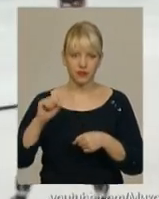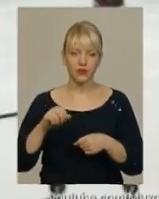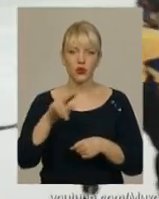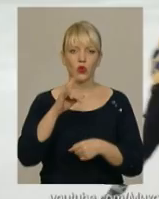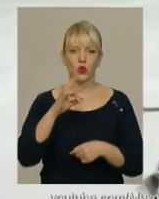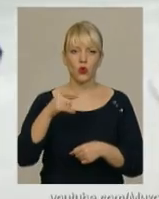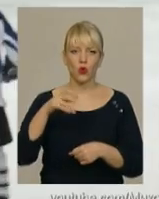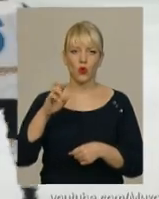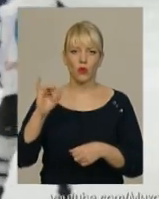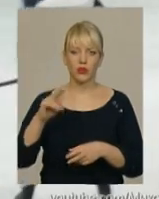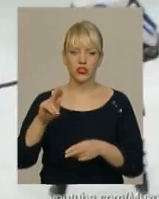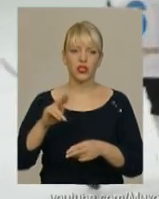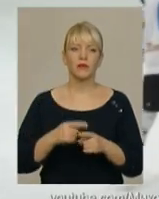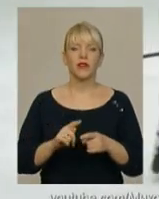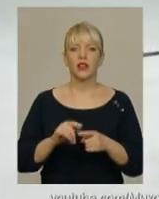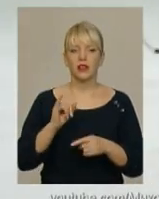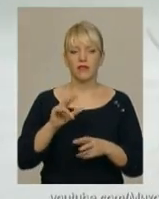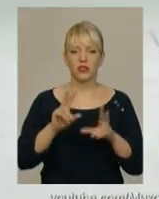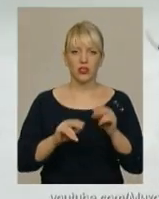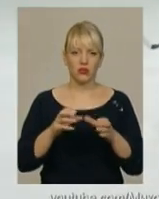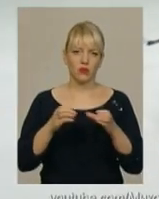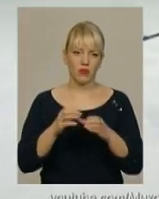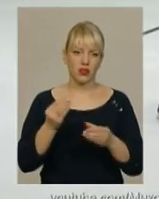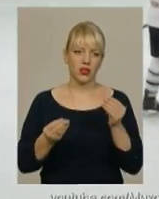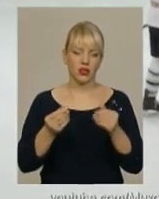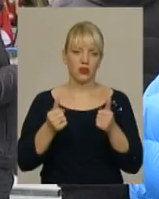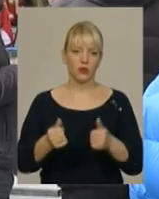Володимир Чернятинський вважає, команда грає добре.